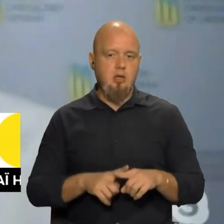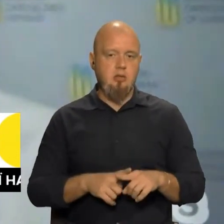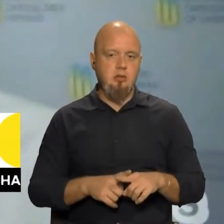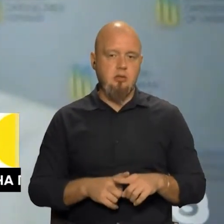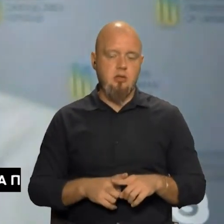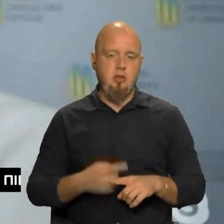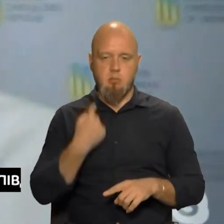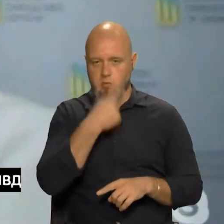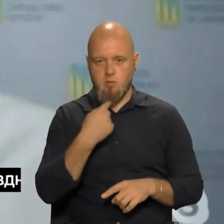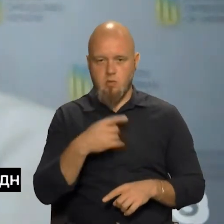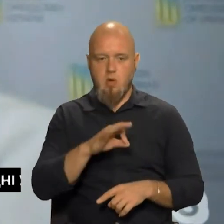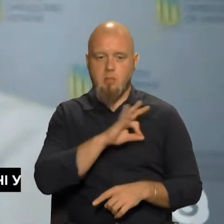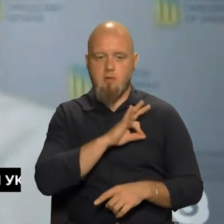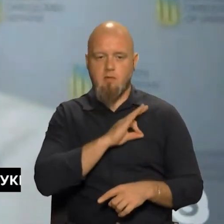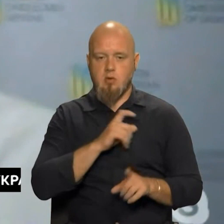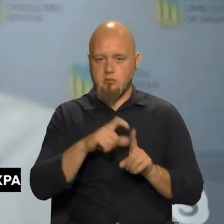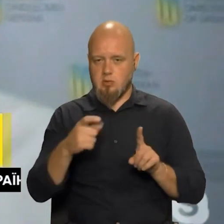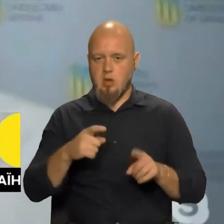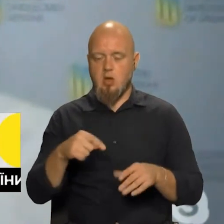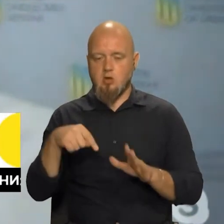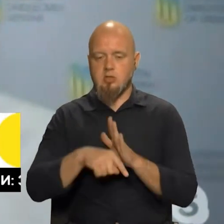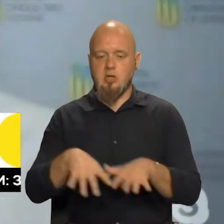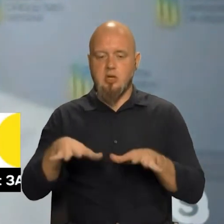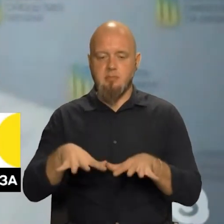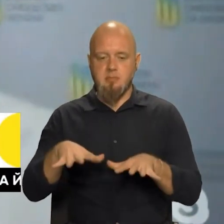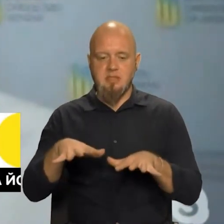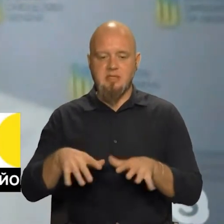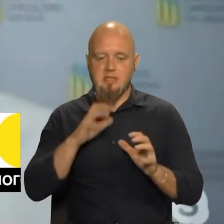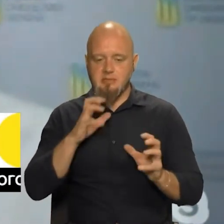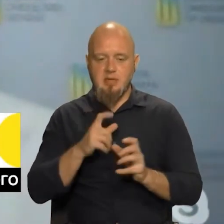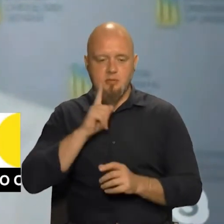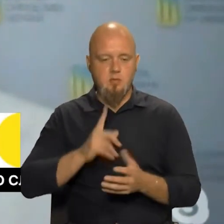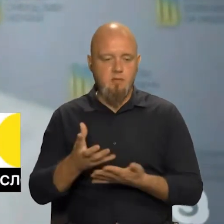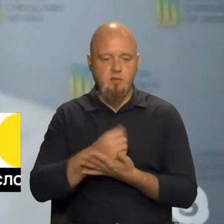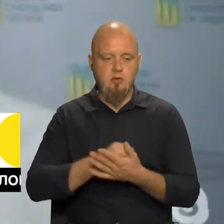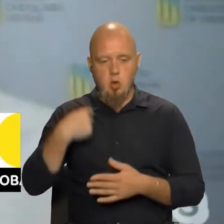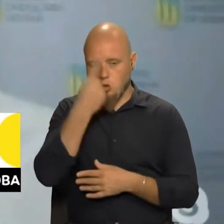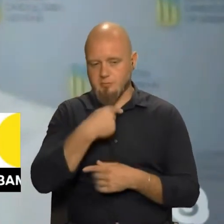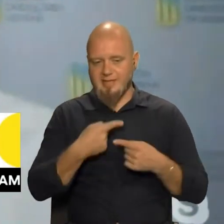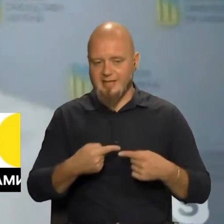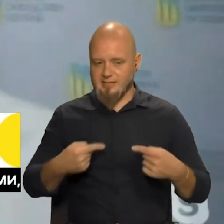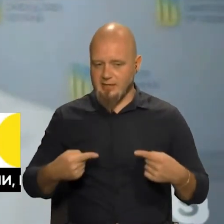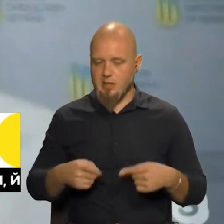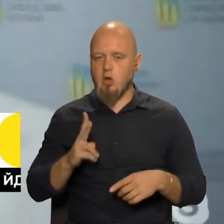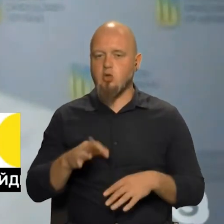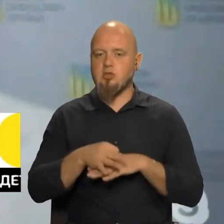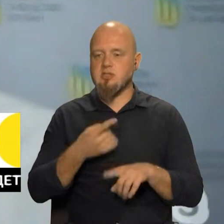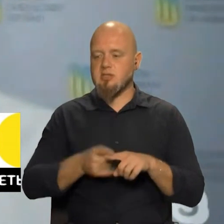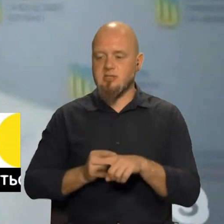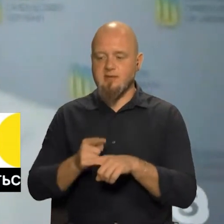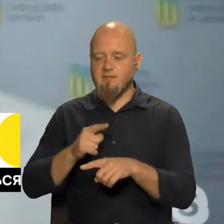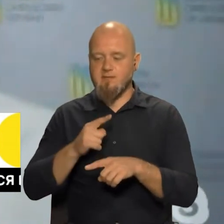правової визначеності, означає місце зберігання тимчасово вилучених особистих речей. Хто несе за це